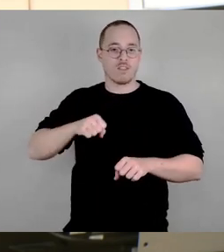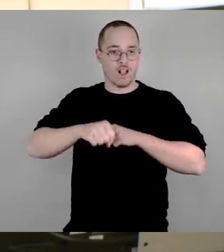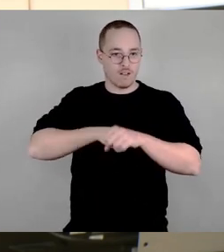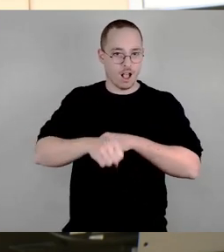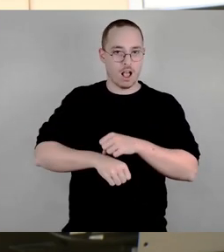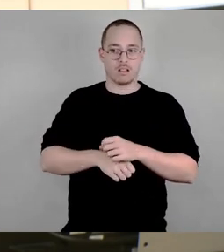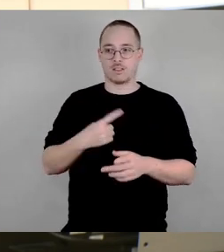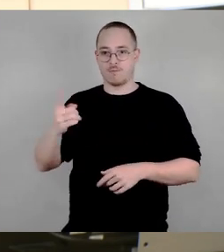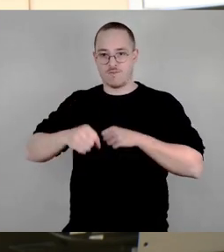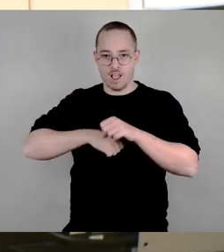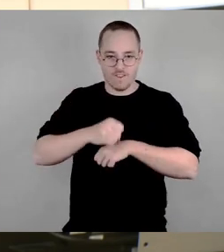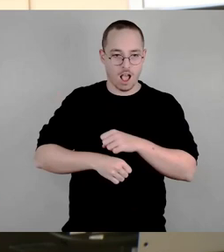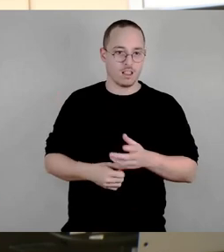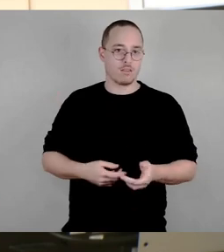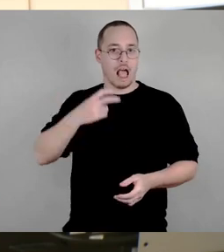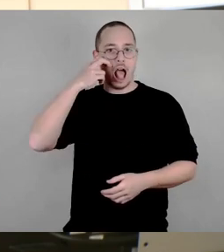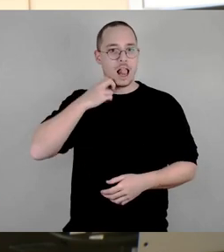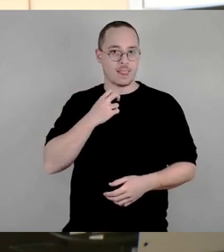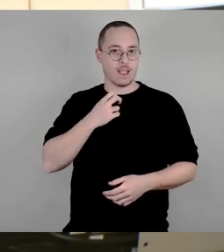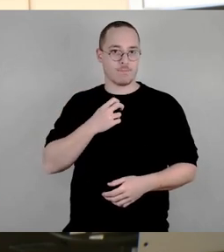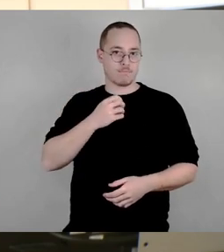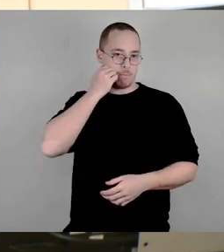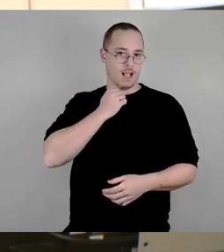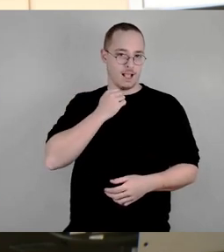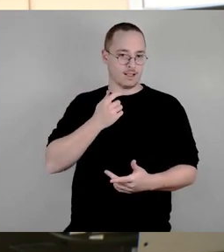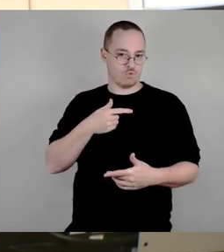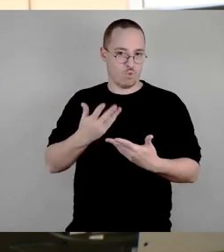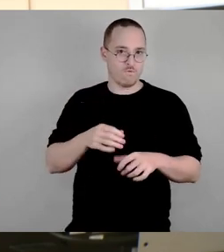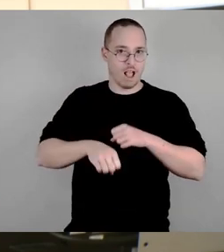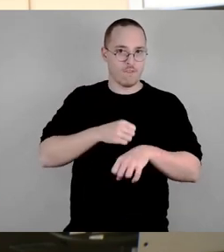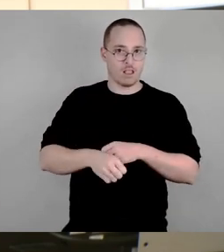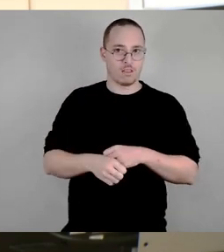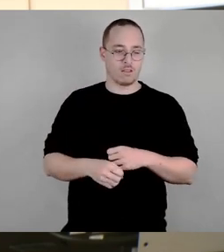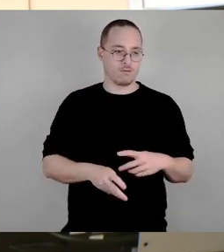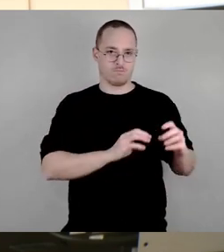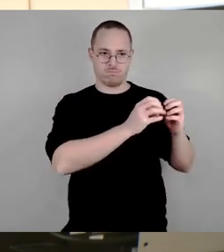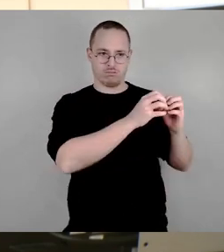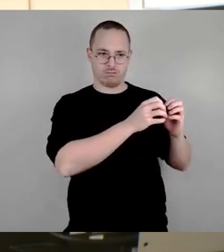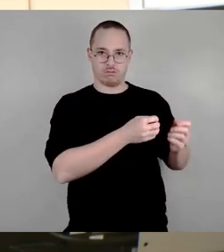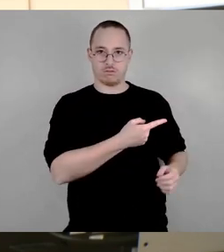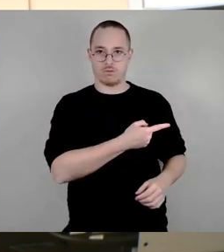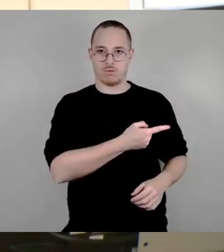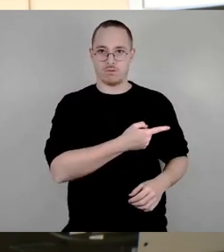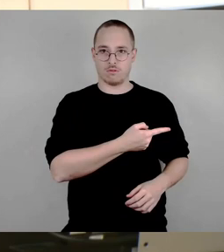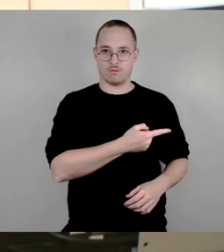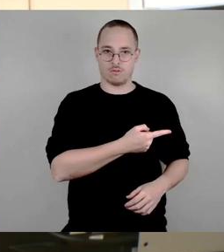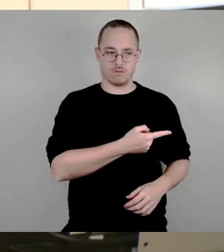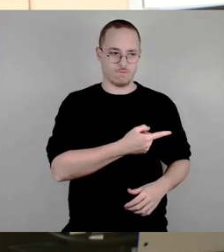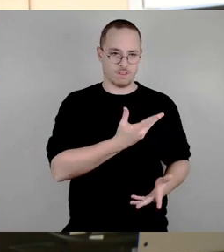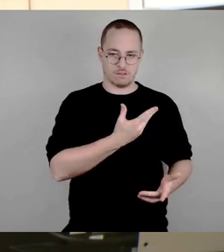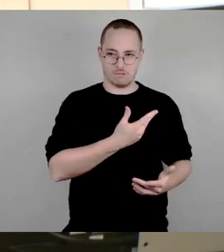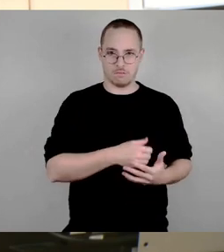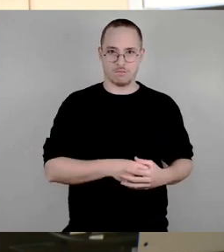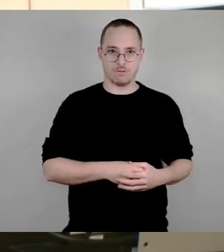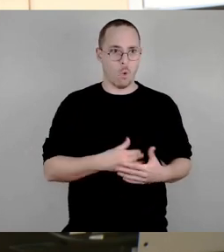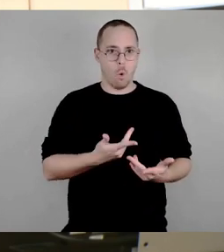Und es soll nicht nur, wie so eine alte Schwiegermutter kann ruhig auch fahren dürfen, das finde ich überhaupt nicht diskriminierend.